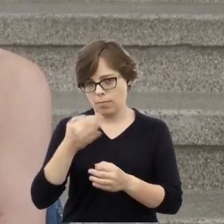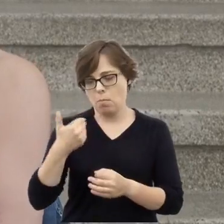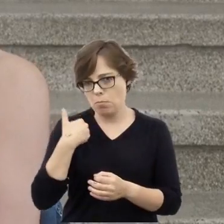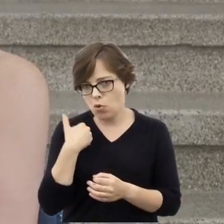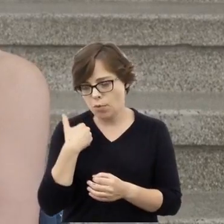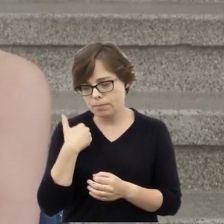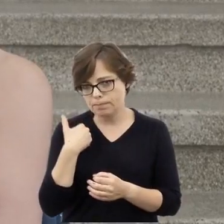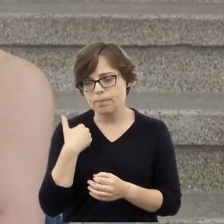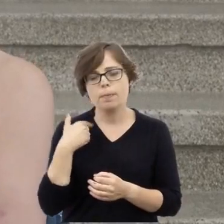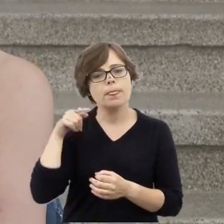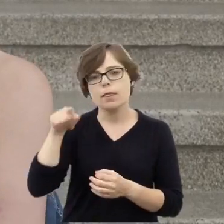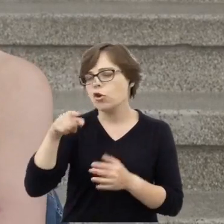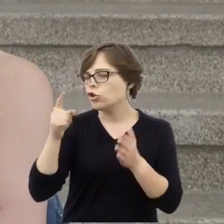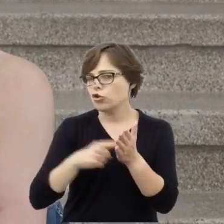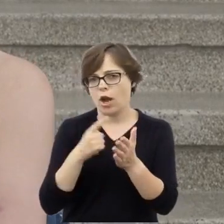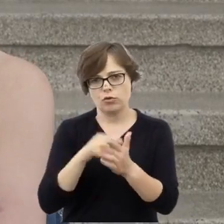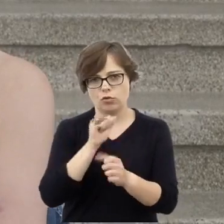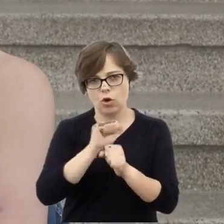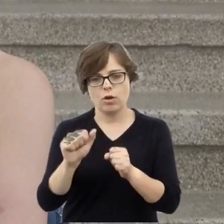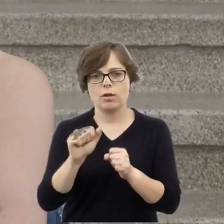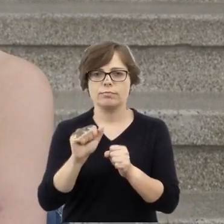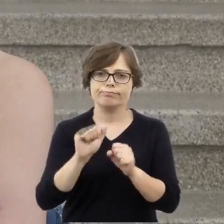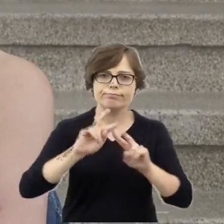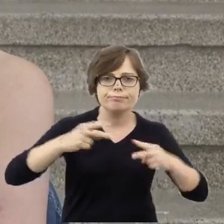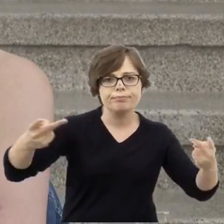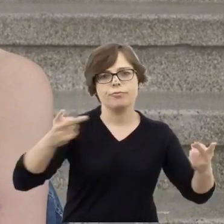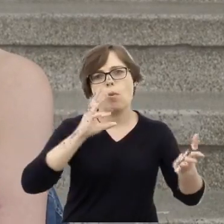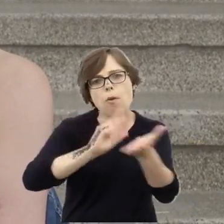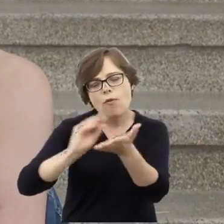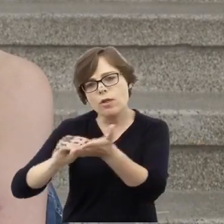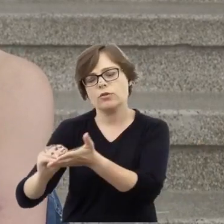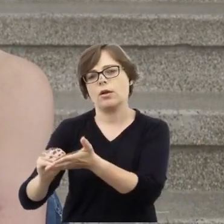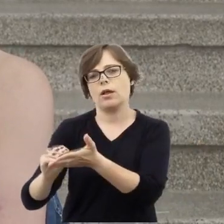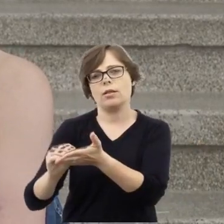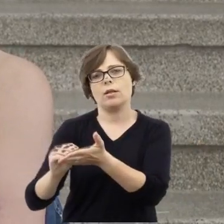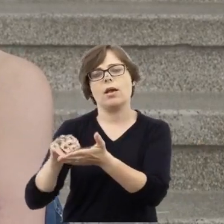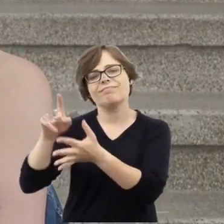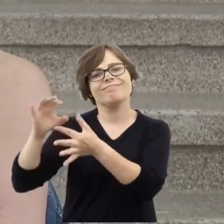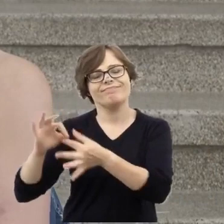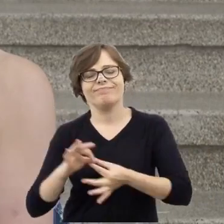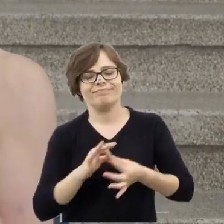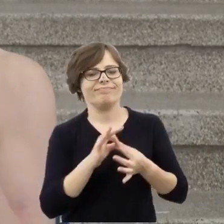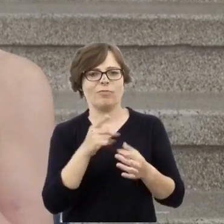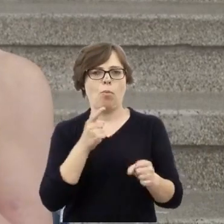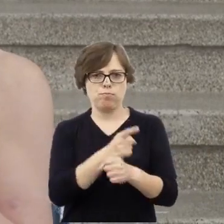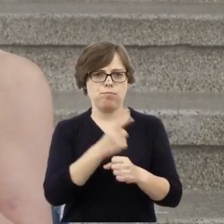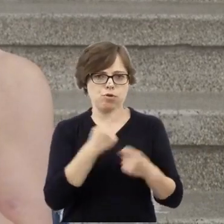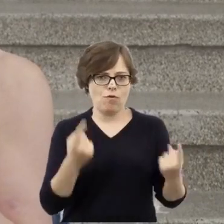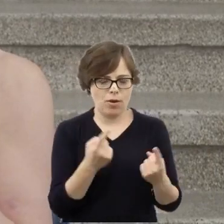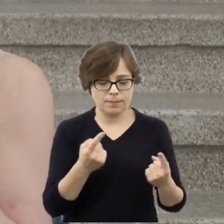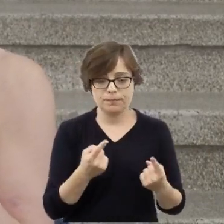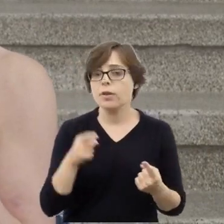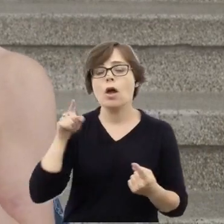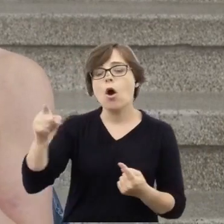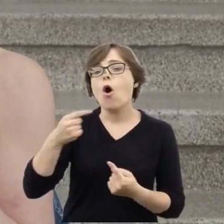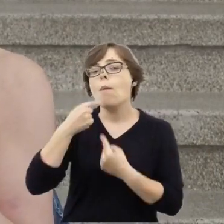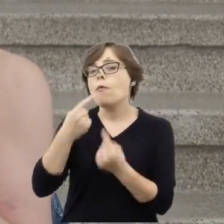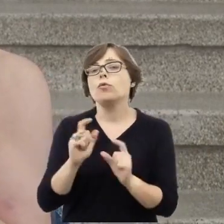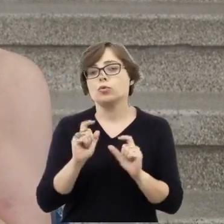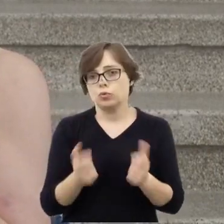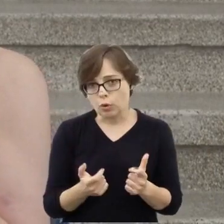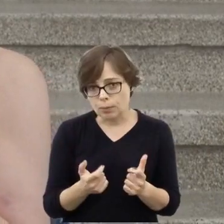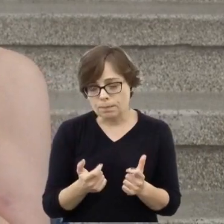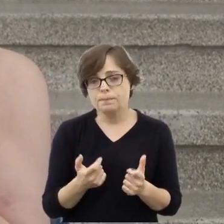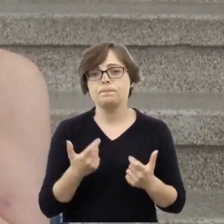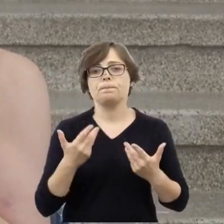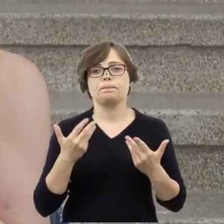powtarzane w kontekście hipotez spiskowych. To było zeznanie o tym, że